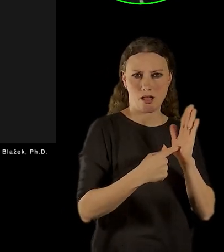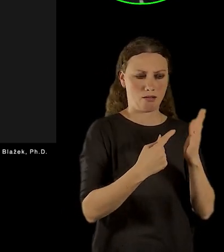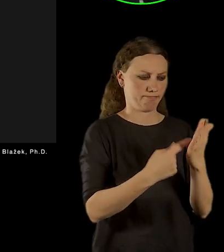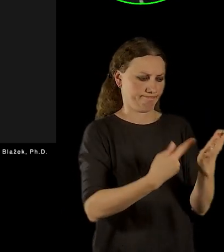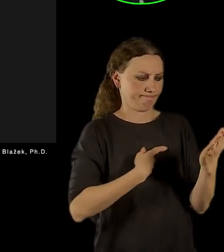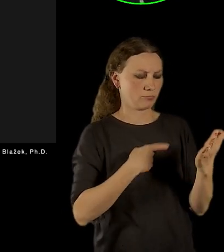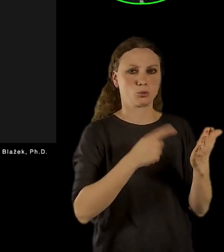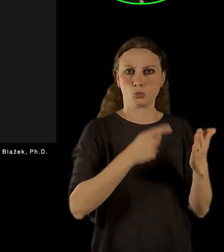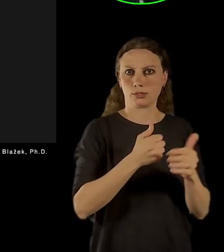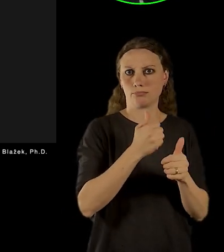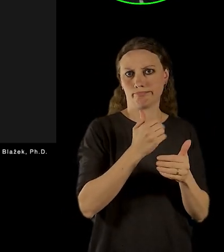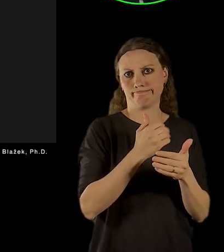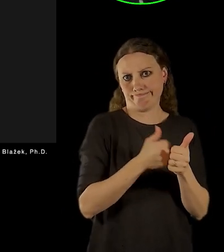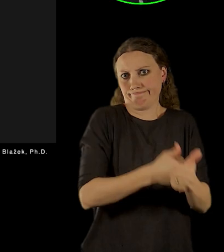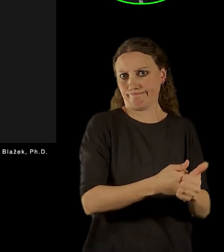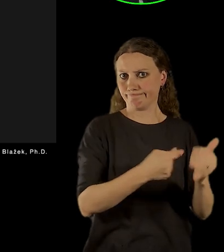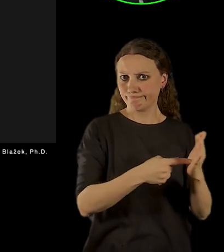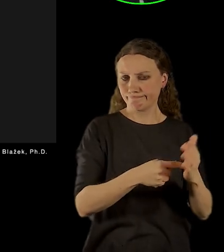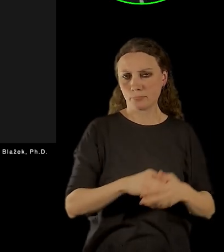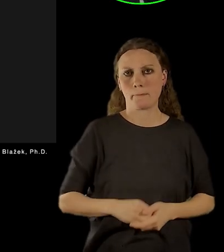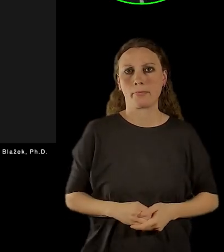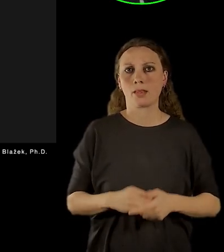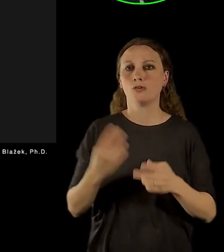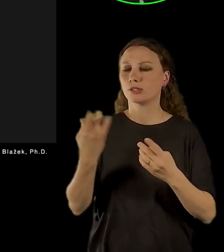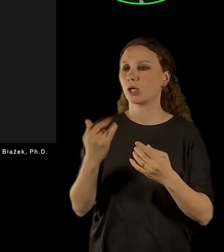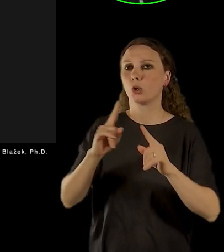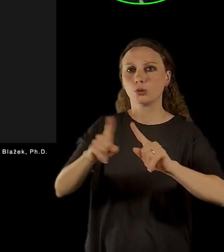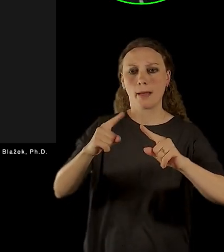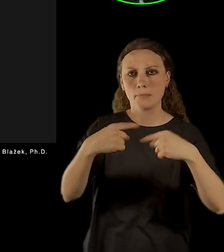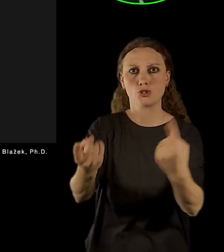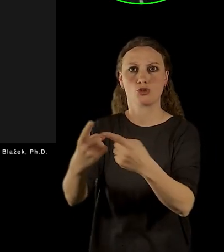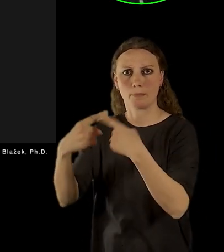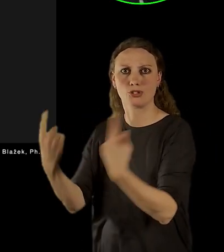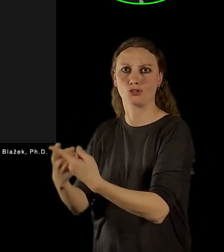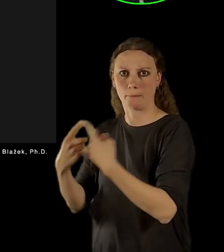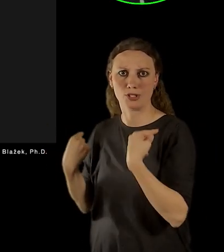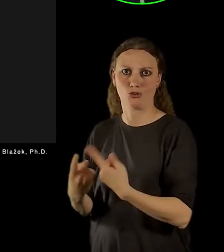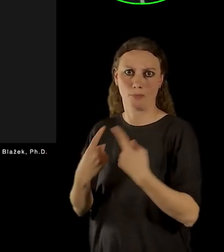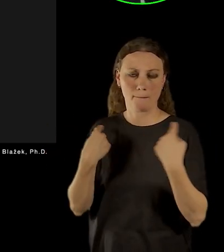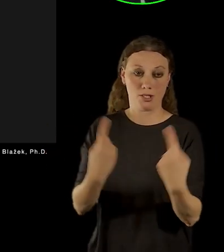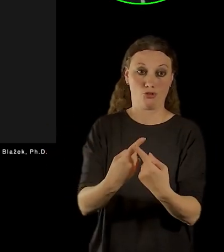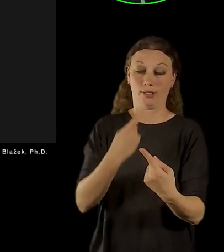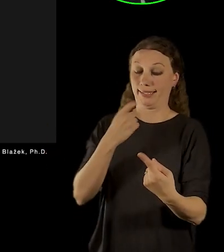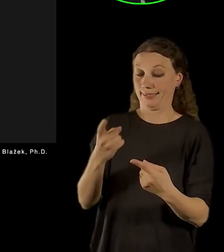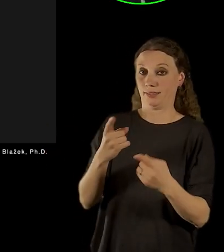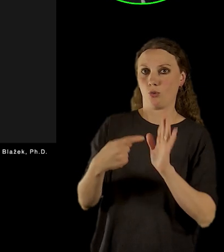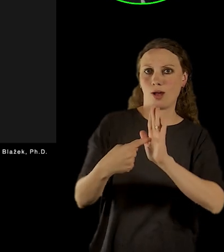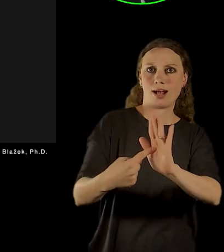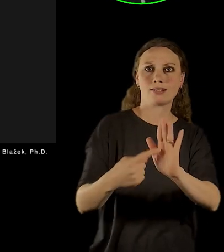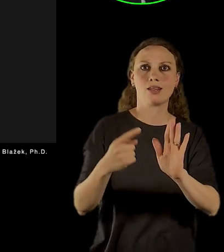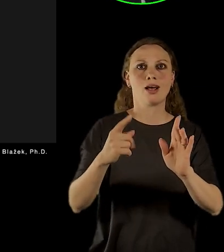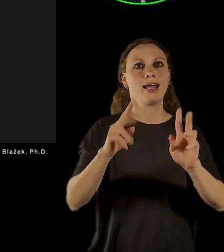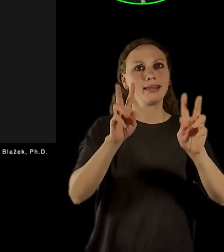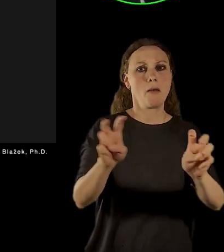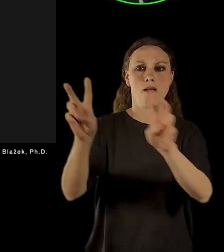základě těch jednotlivých místností takové různé přístupy tady k tomu tématu, ukázat, jakým způsobem je